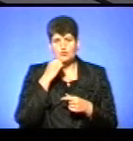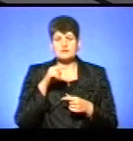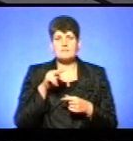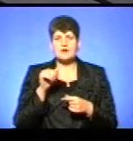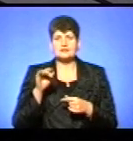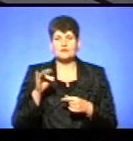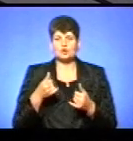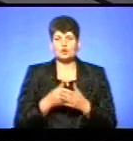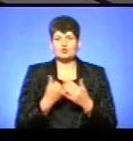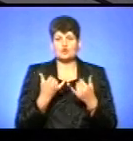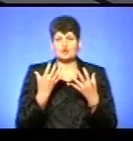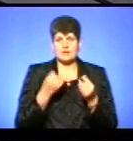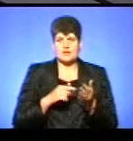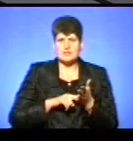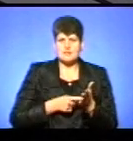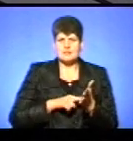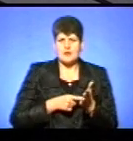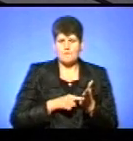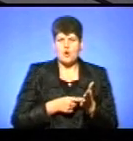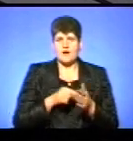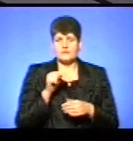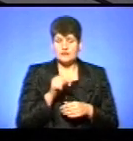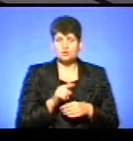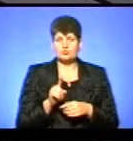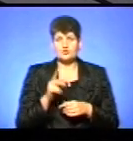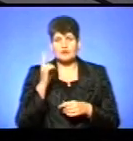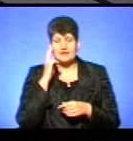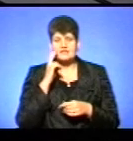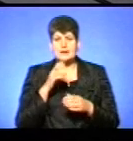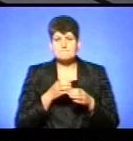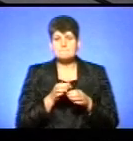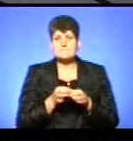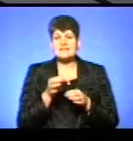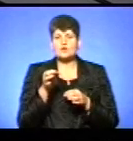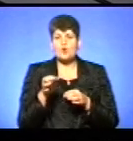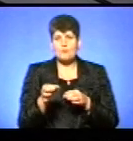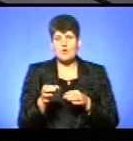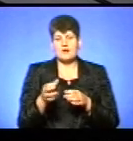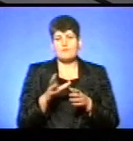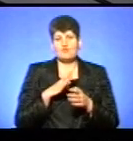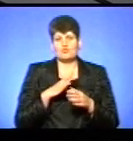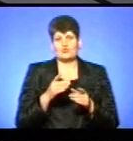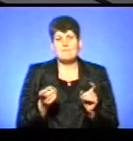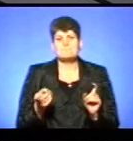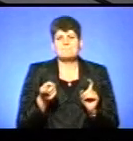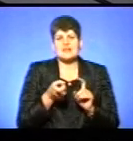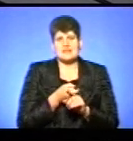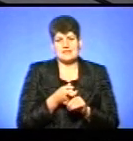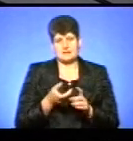сьогоднішнього дня наполягав на тому, що Київська метрополія була їм надана, приєднана